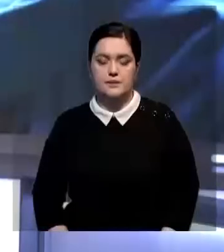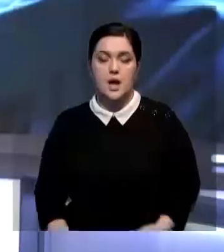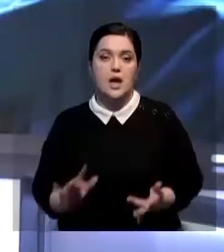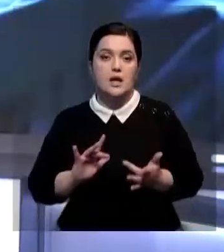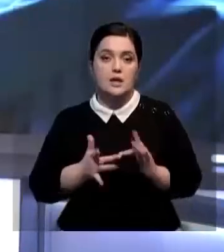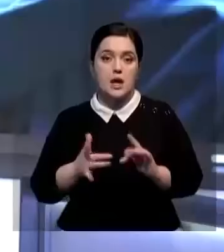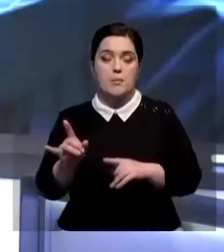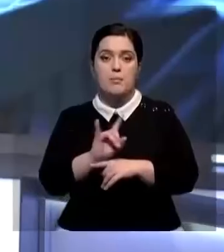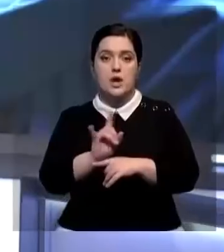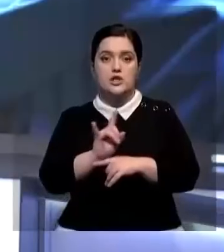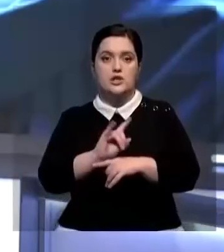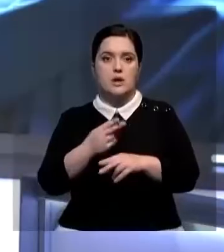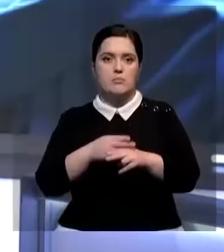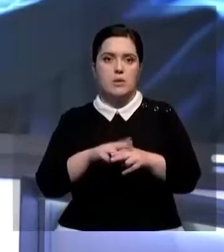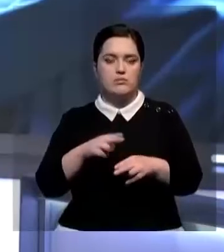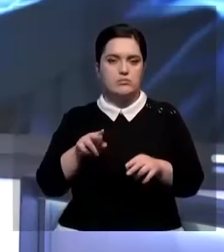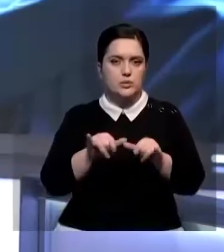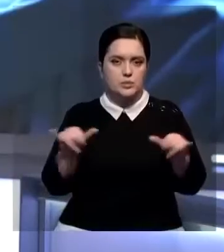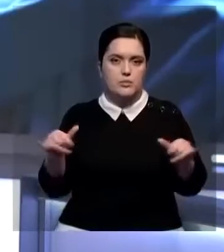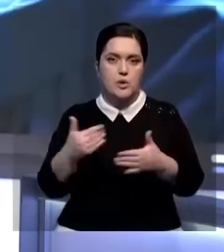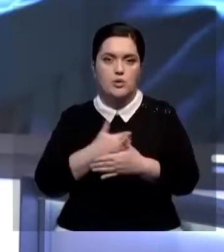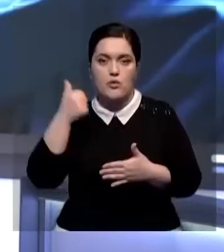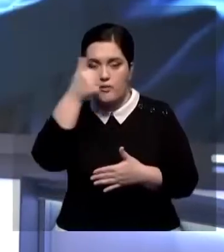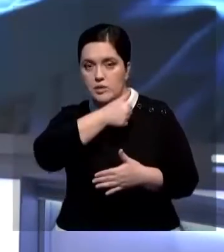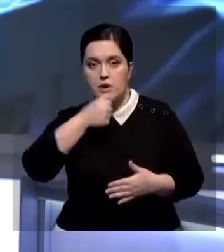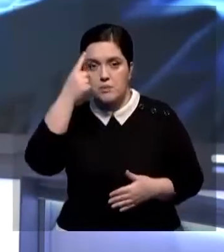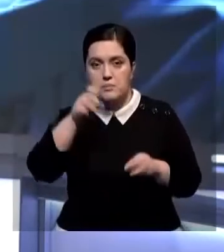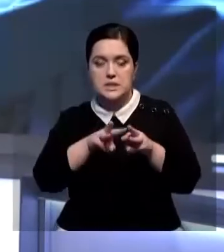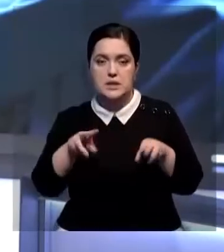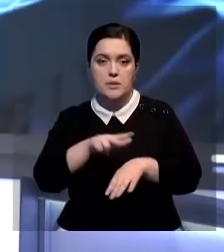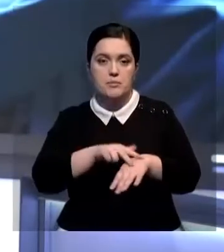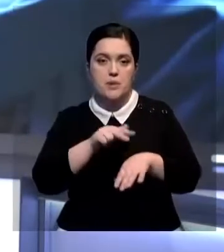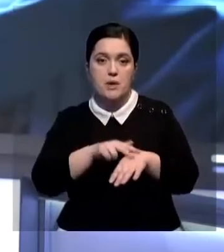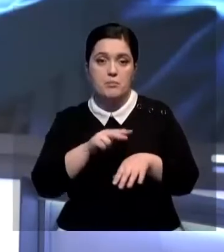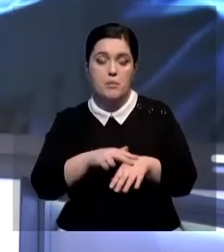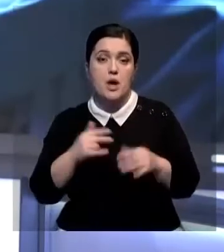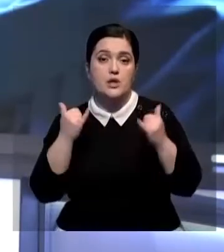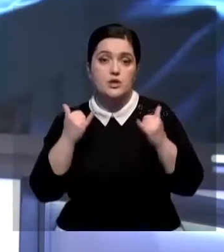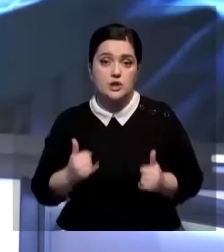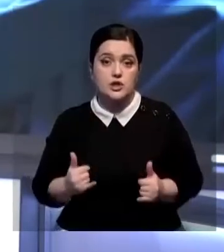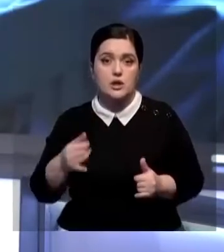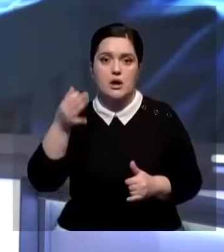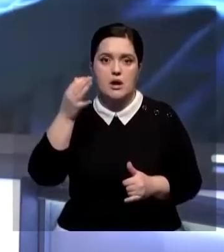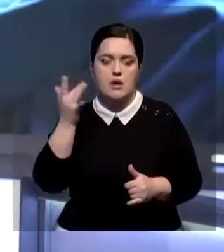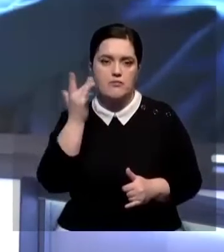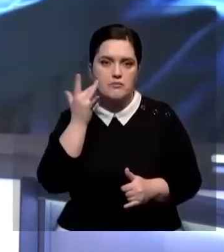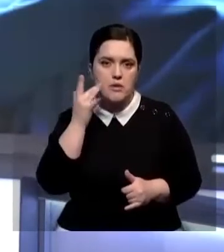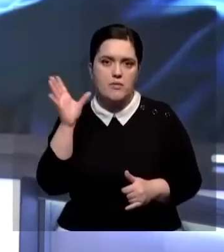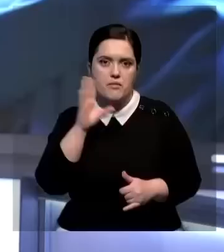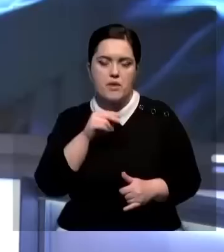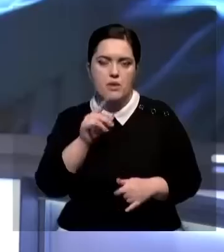Интернет-мошенники активизировались перед Новым годом. Об этом предупредили в Министерстве внутренних дел. Особенно часто сейчас